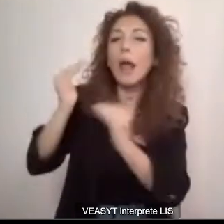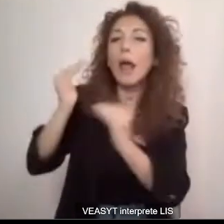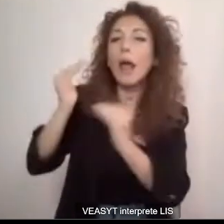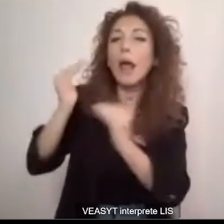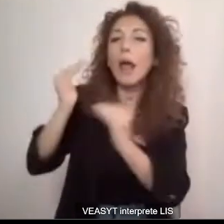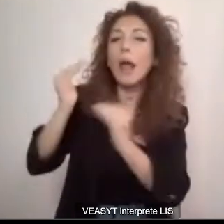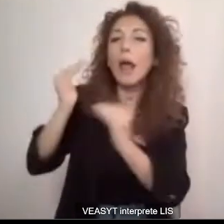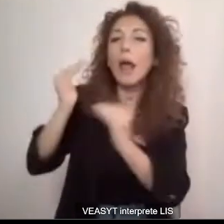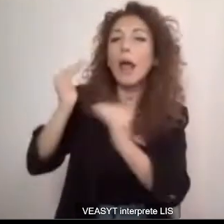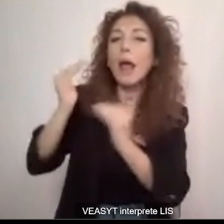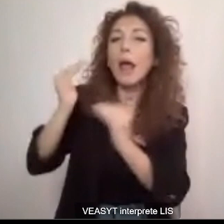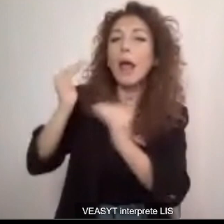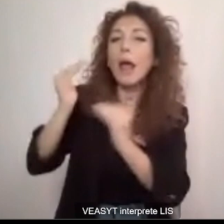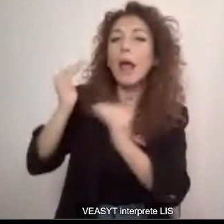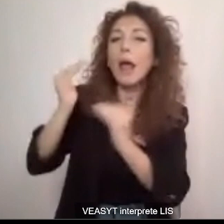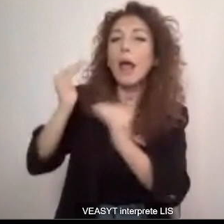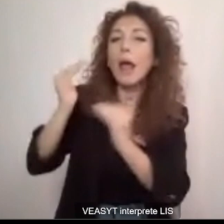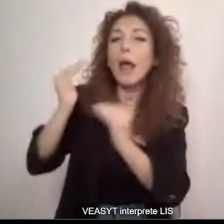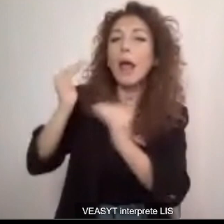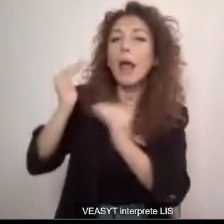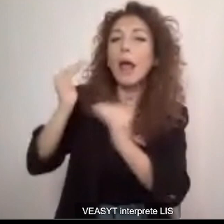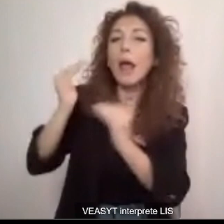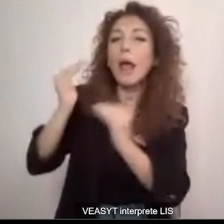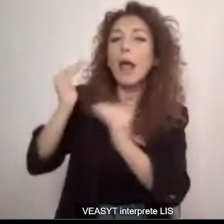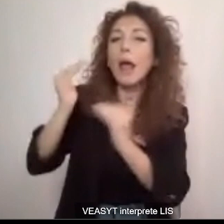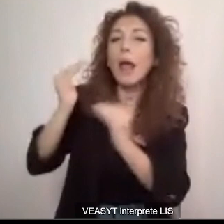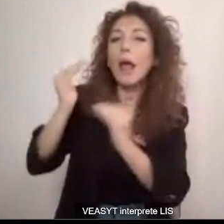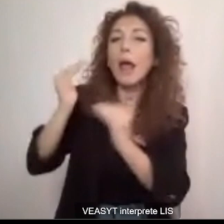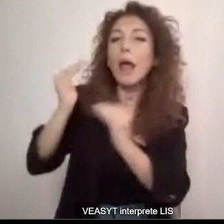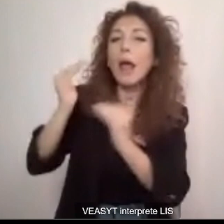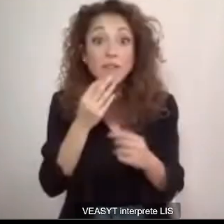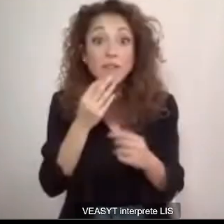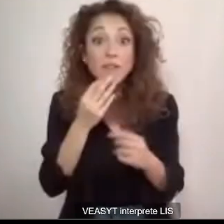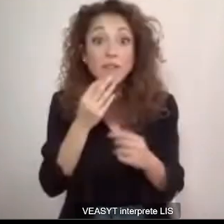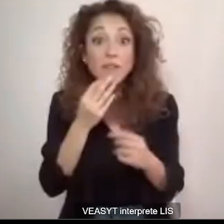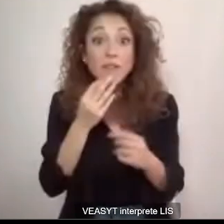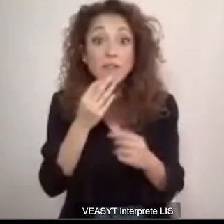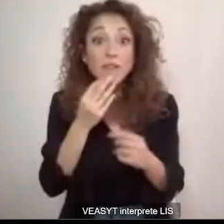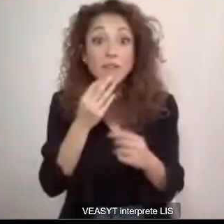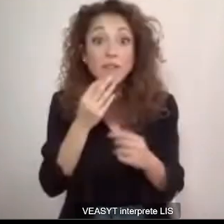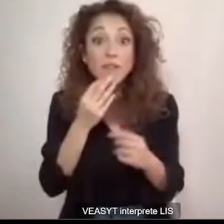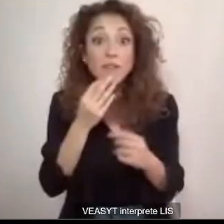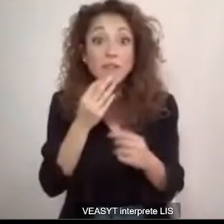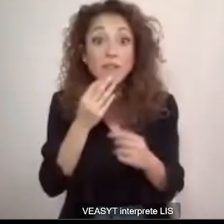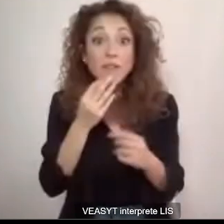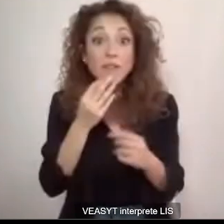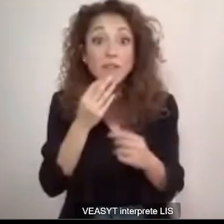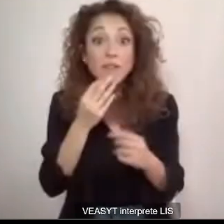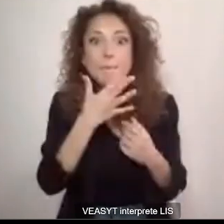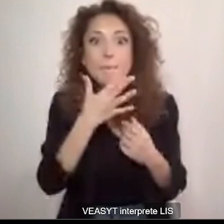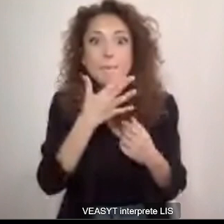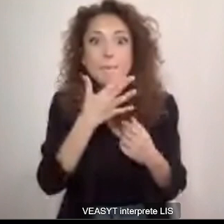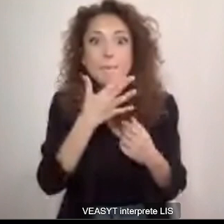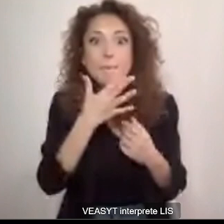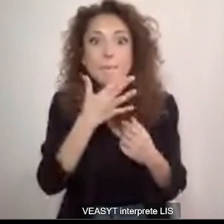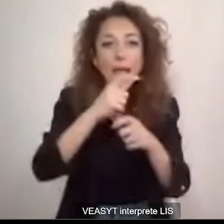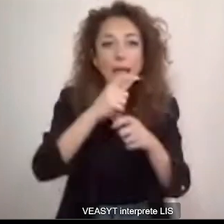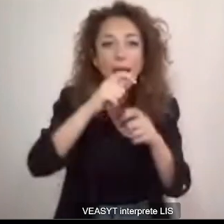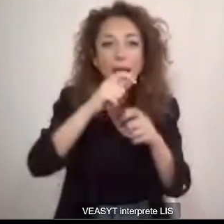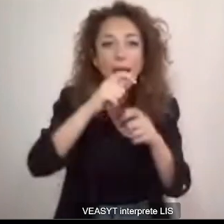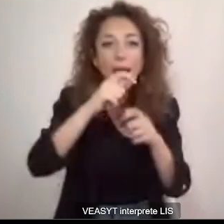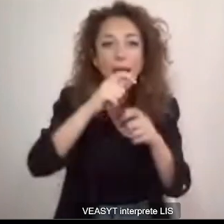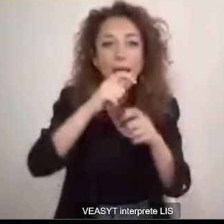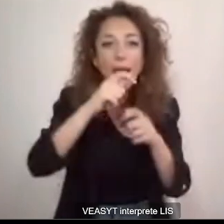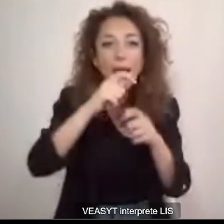non vede per esempio non riesce a accogliere la bellezza delle tarsie come di tutto quello che c'è